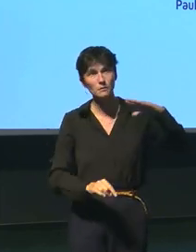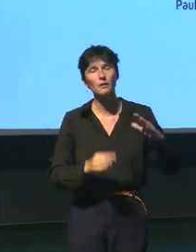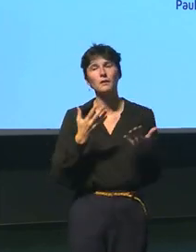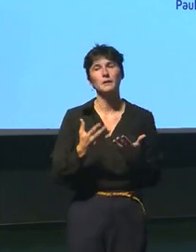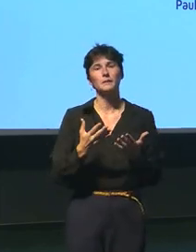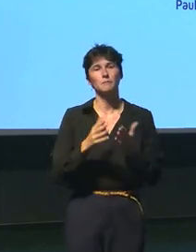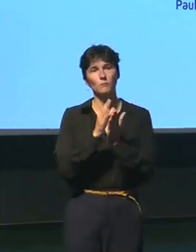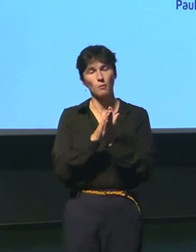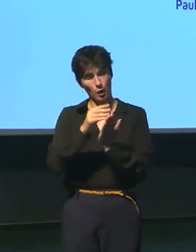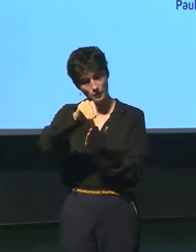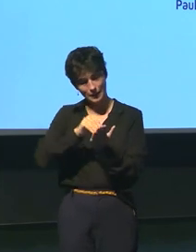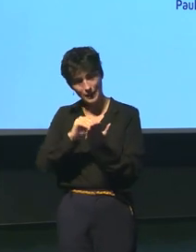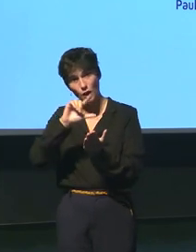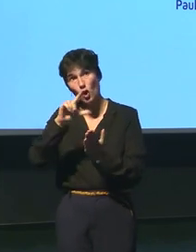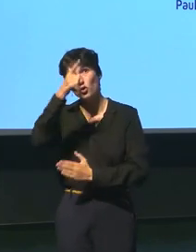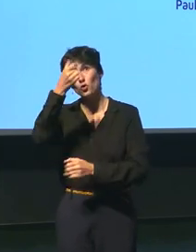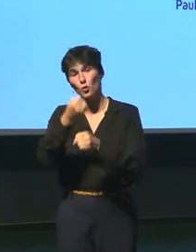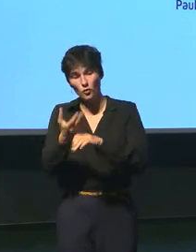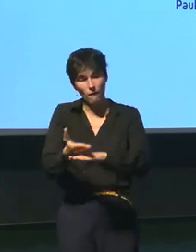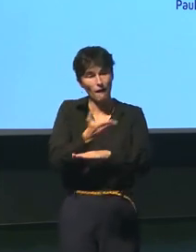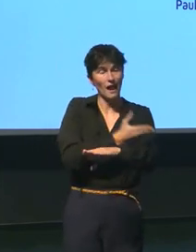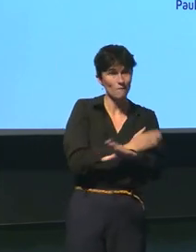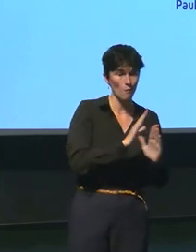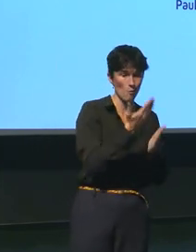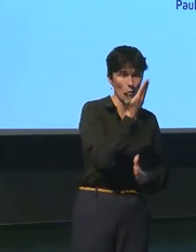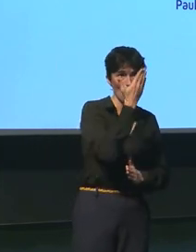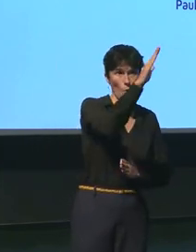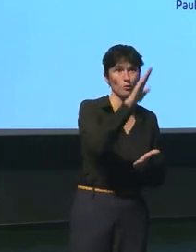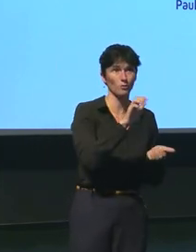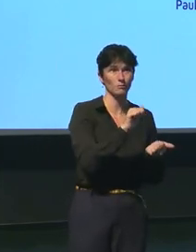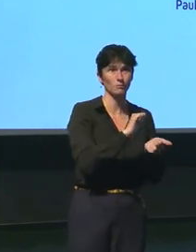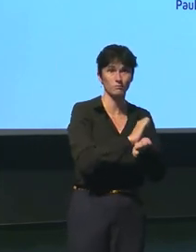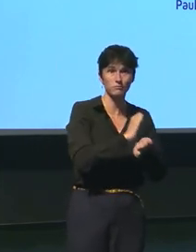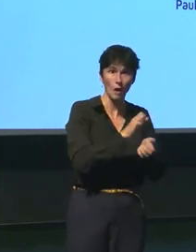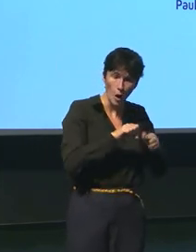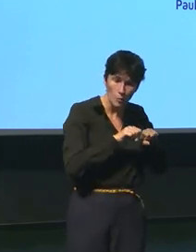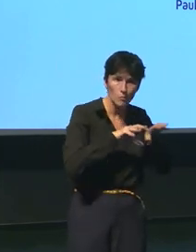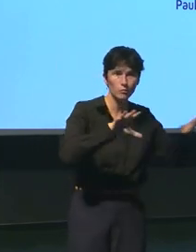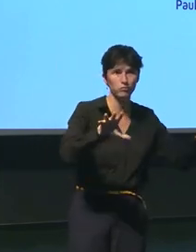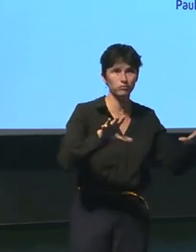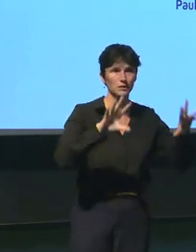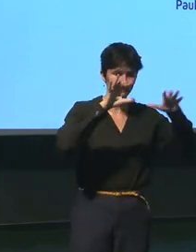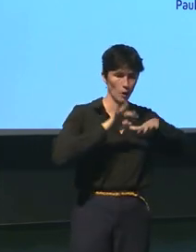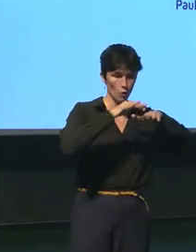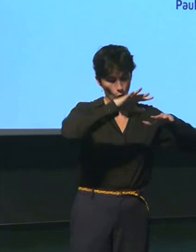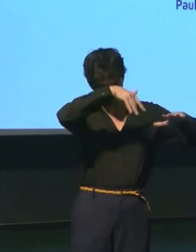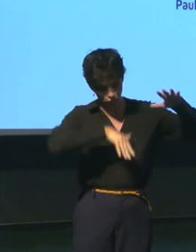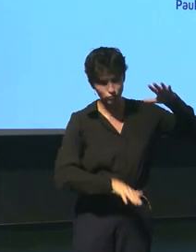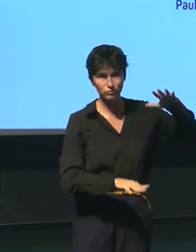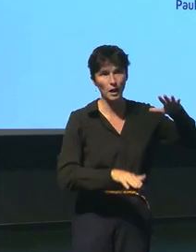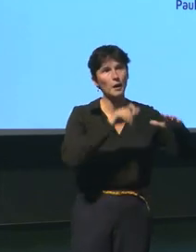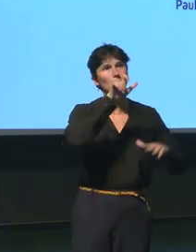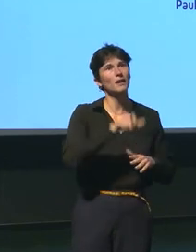de 20 milieux sous MR il y a un roman qui est paru qui s'appelait Sous les eaux qui a été écrit par Henri de la